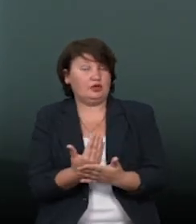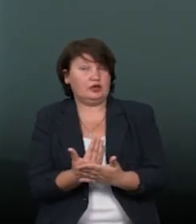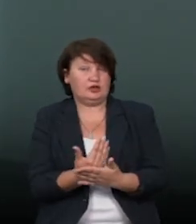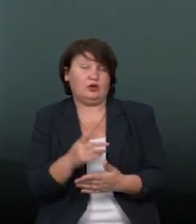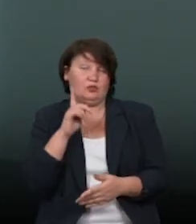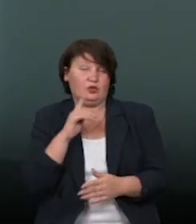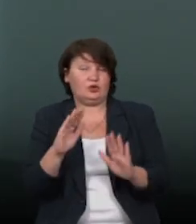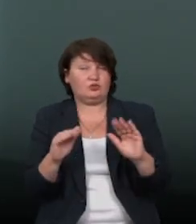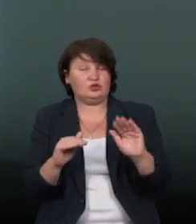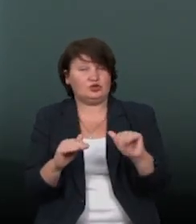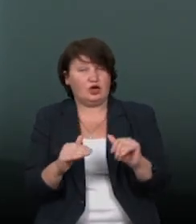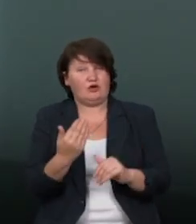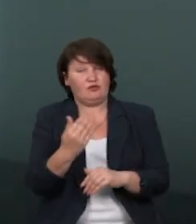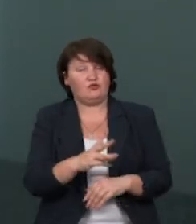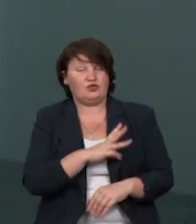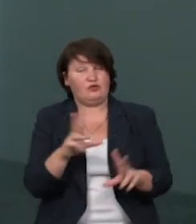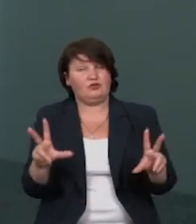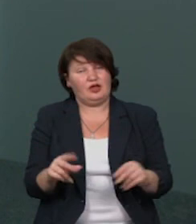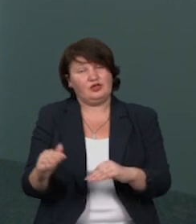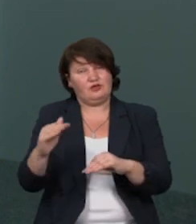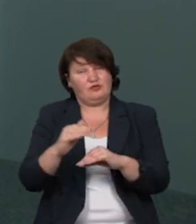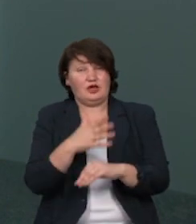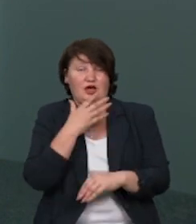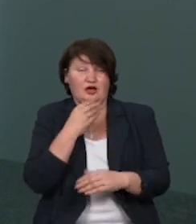Я поки прощаюсь, але вам бажаю вдалого вечора та хороших новин.